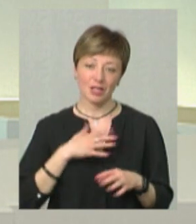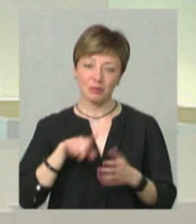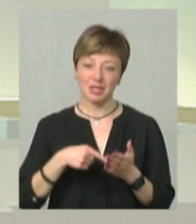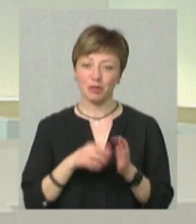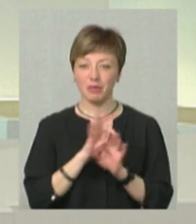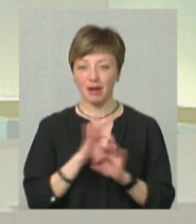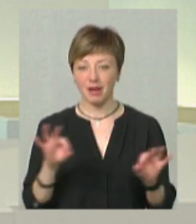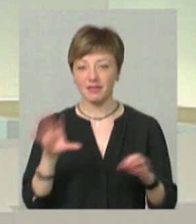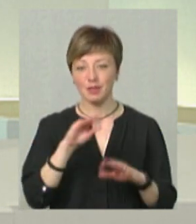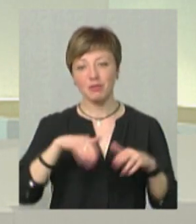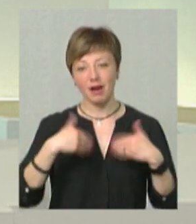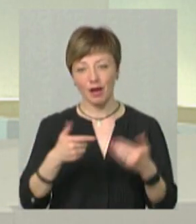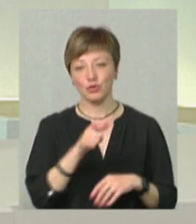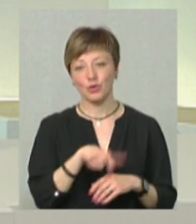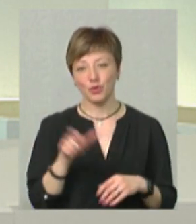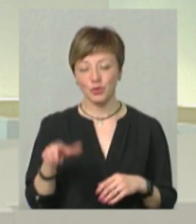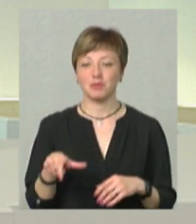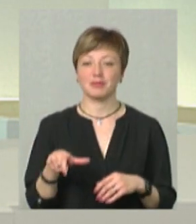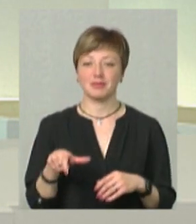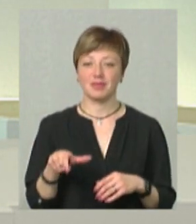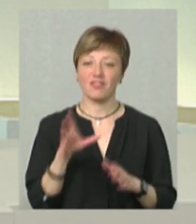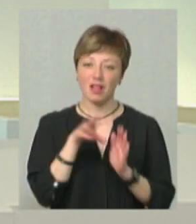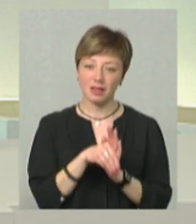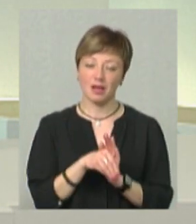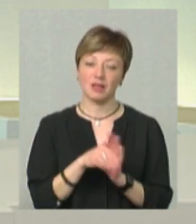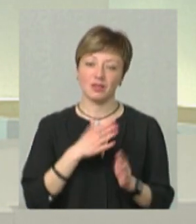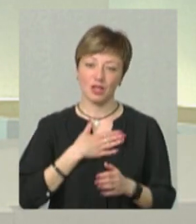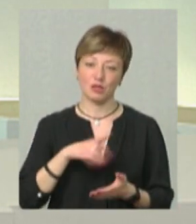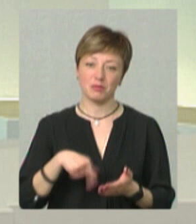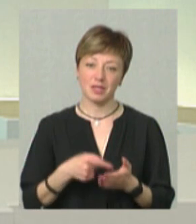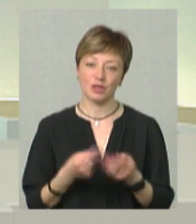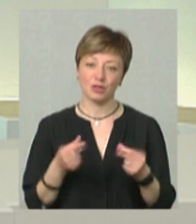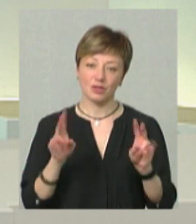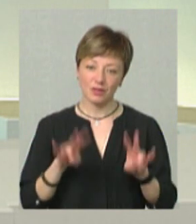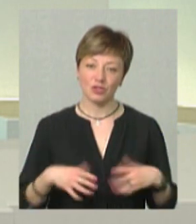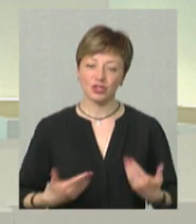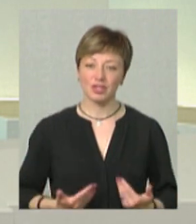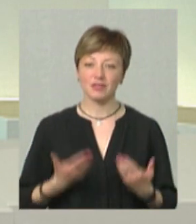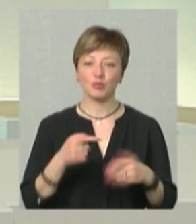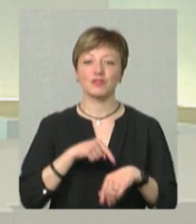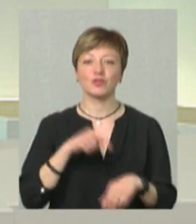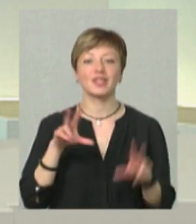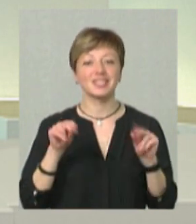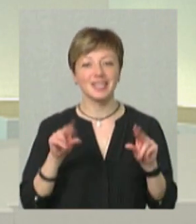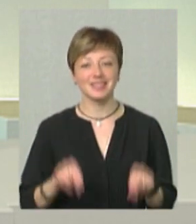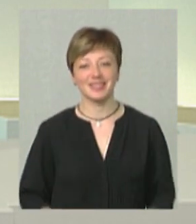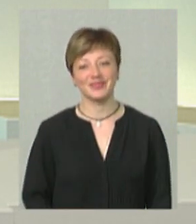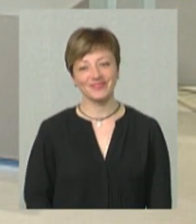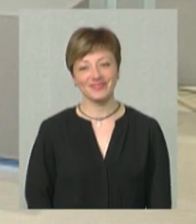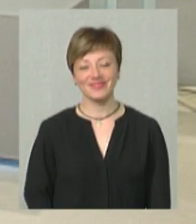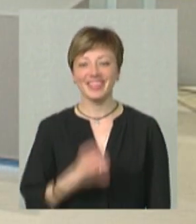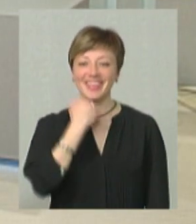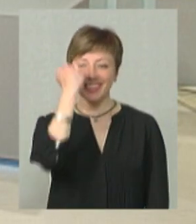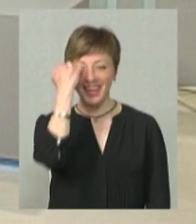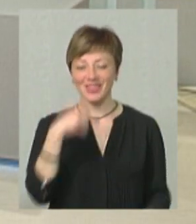прекрасне. І я всім раджу людям вкладати в наше місто і тут жити, бо ви будете відчувати щастя. Ой,